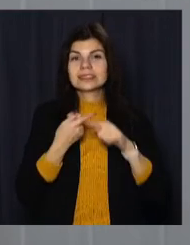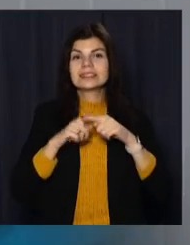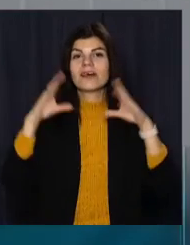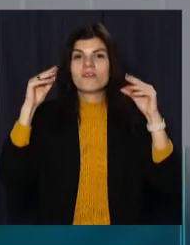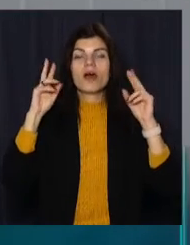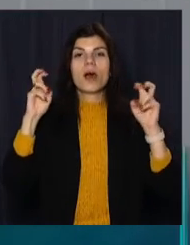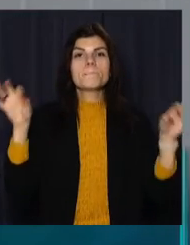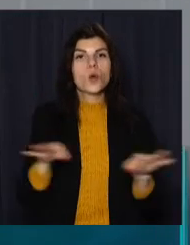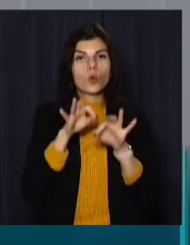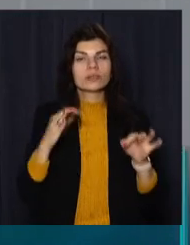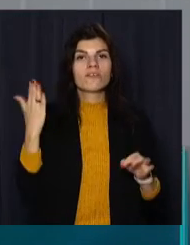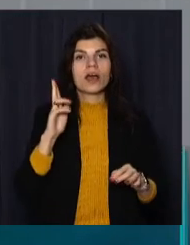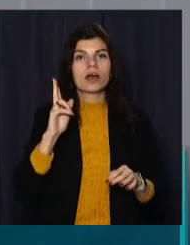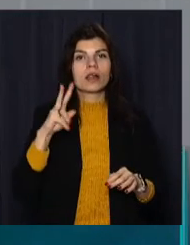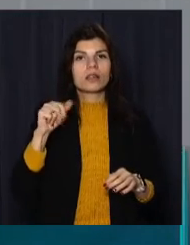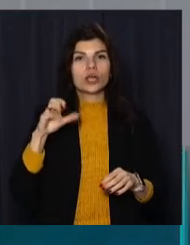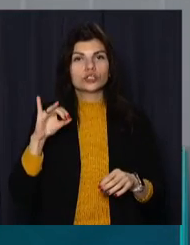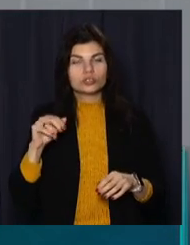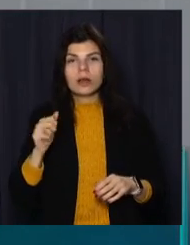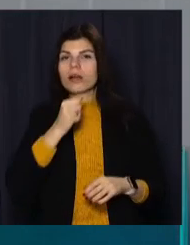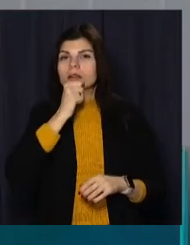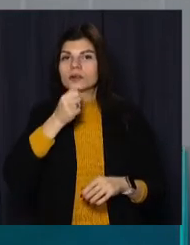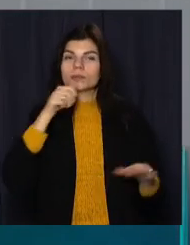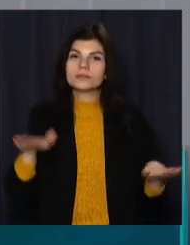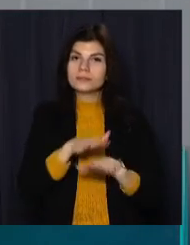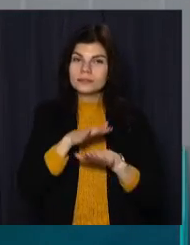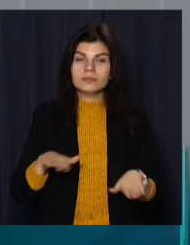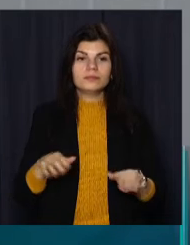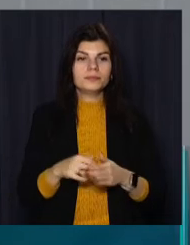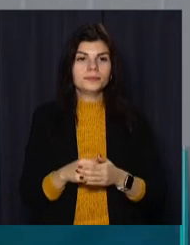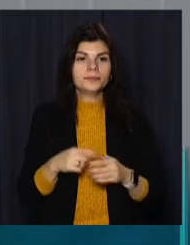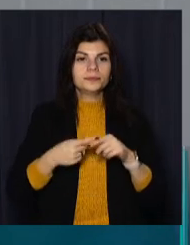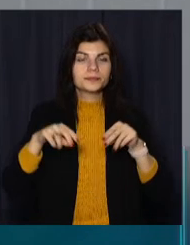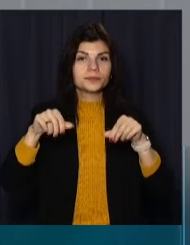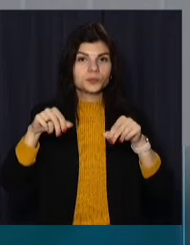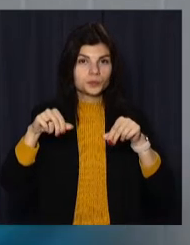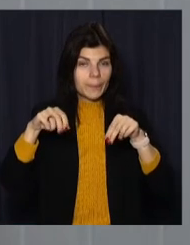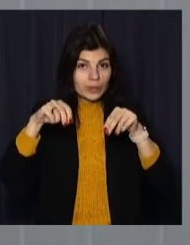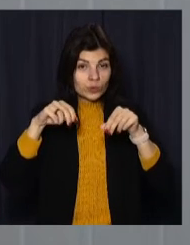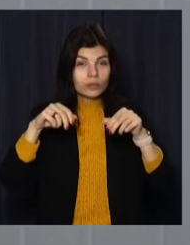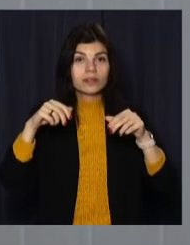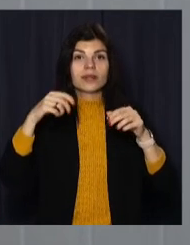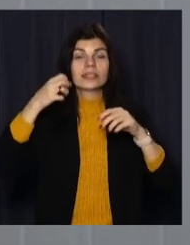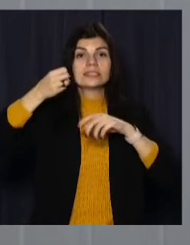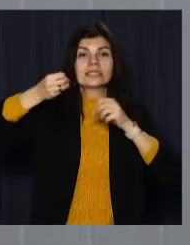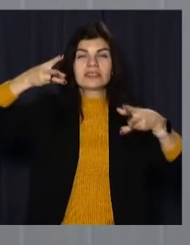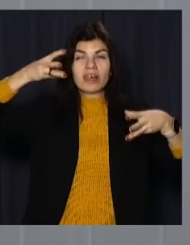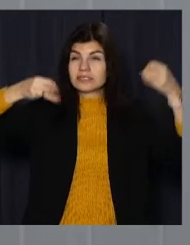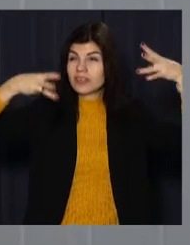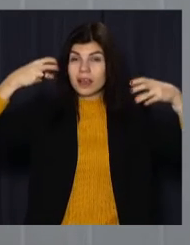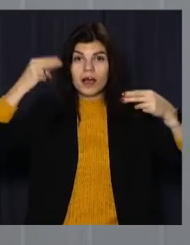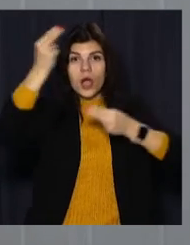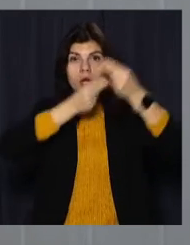музики, це і вечір караоке, це і пісочна анімація, це і світлова анімація.